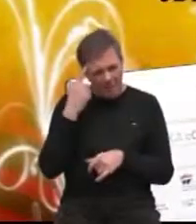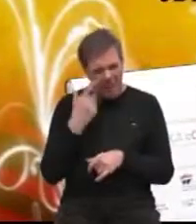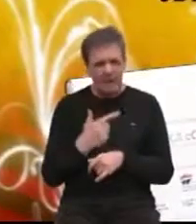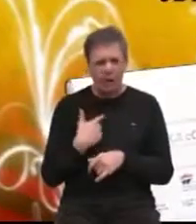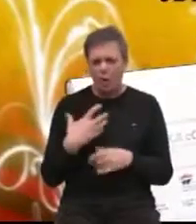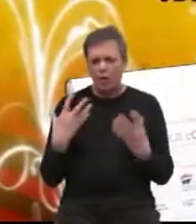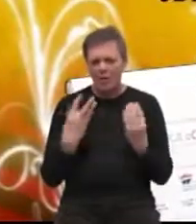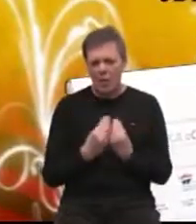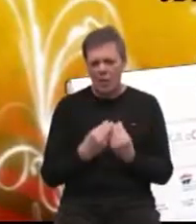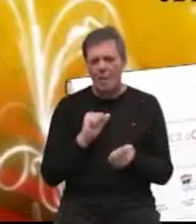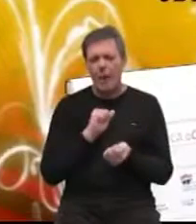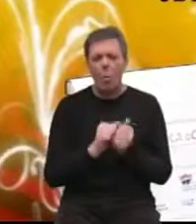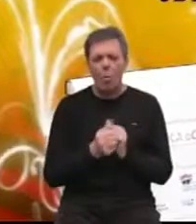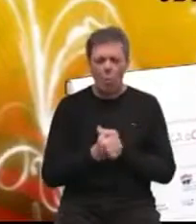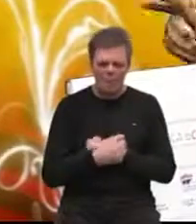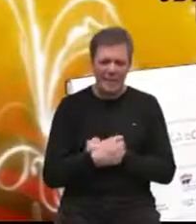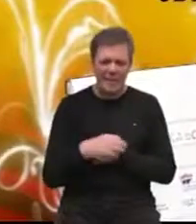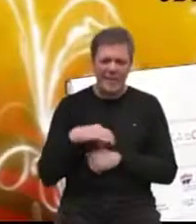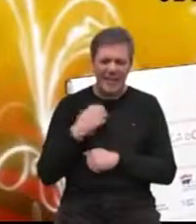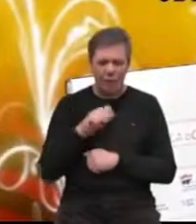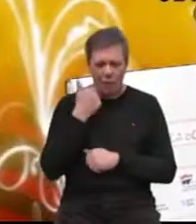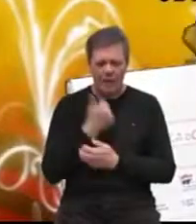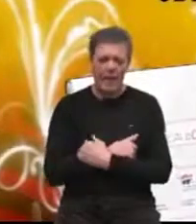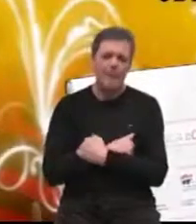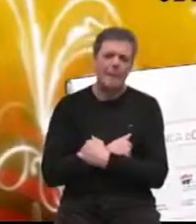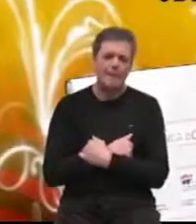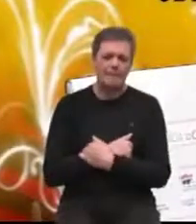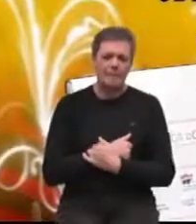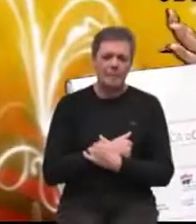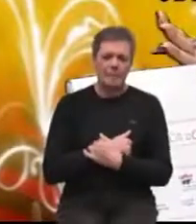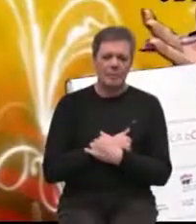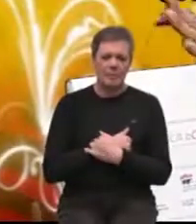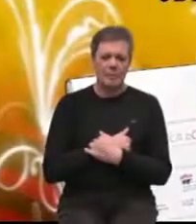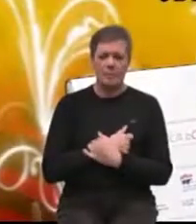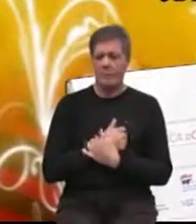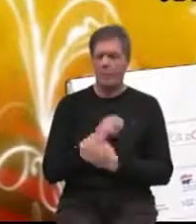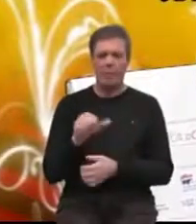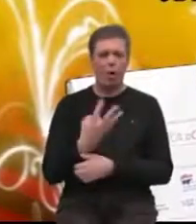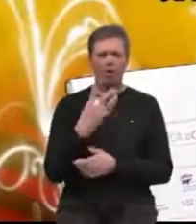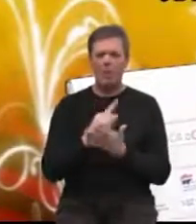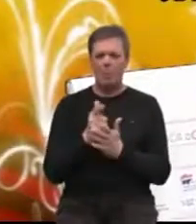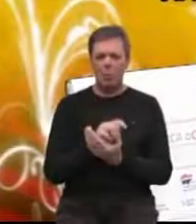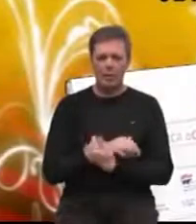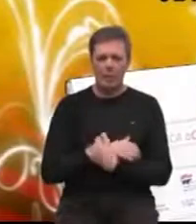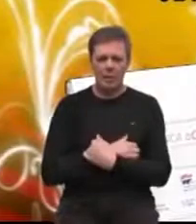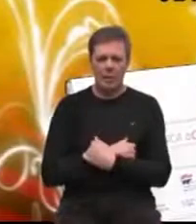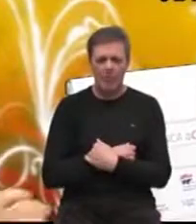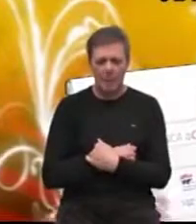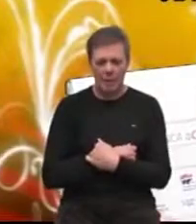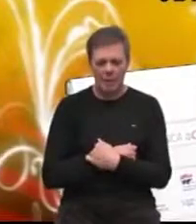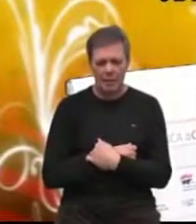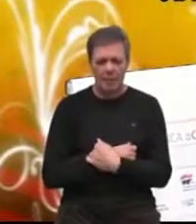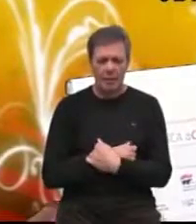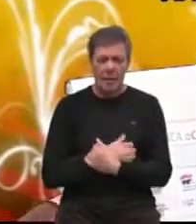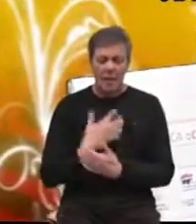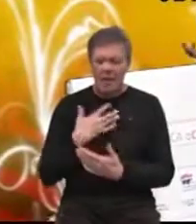dalje s nama u borbi za zdravlje čoveka. Ali nama se jako približuje. Imamo četiri minute, nam je ostalo za Boga Miloga. A jako bi